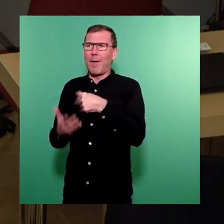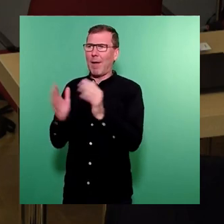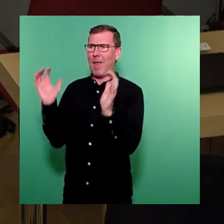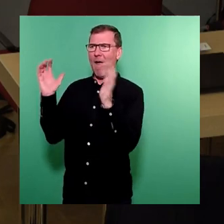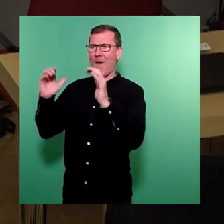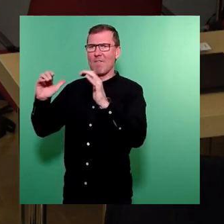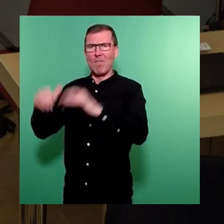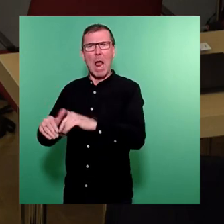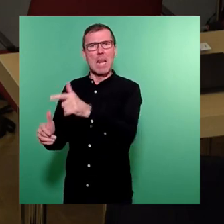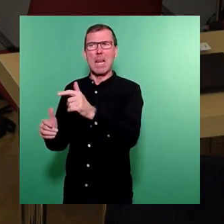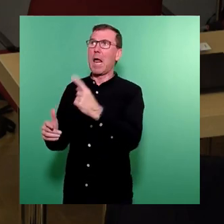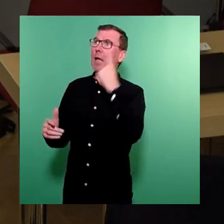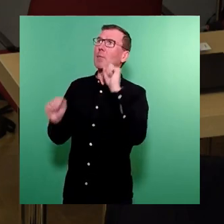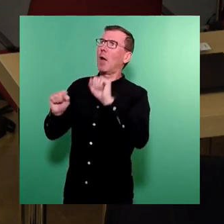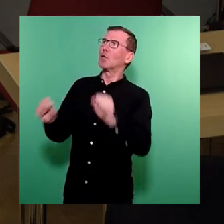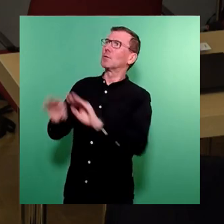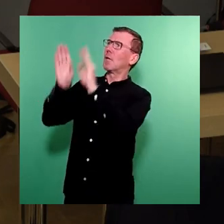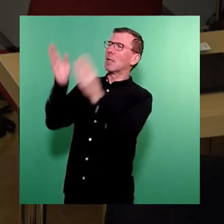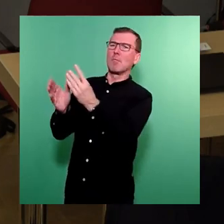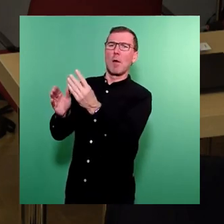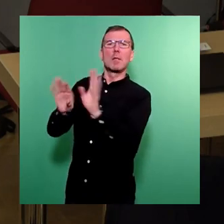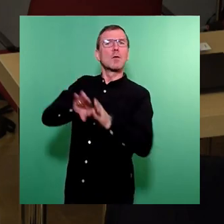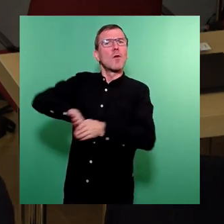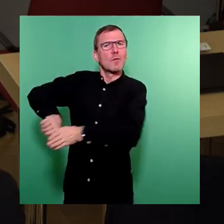denkmalgeschützten Gebäudes zu verhindern?